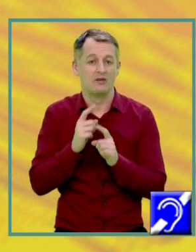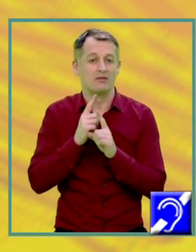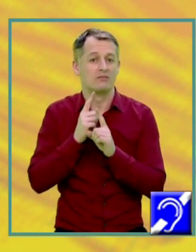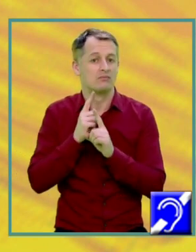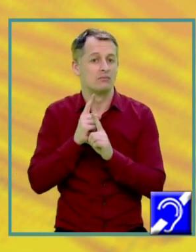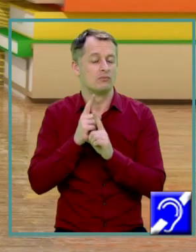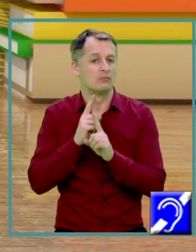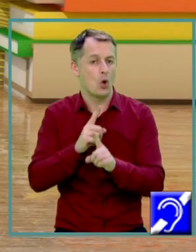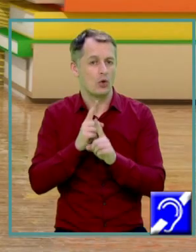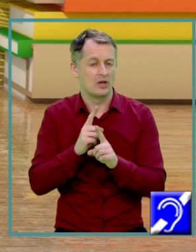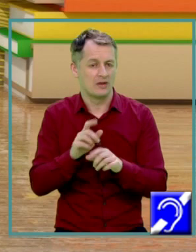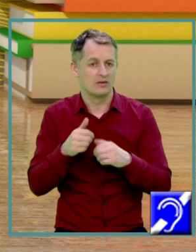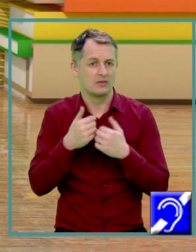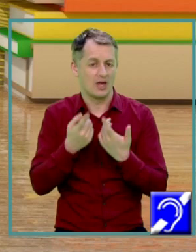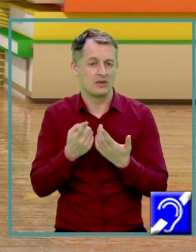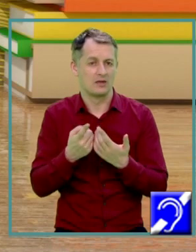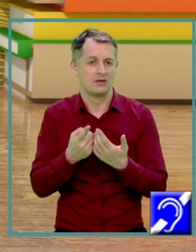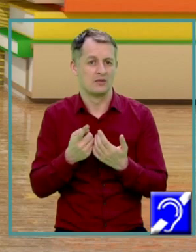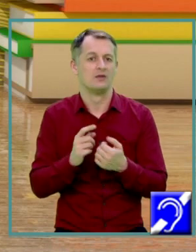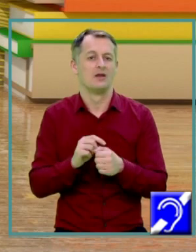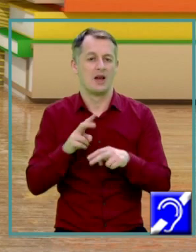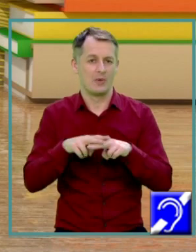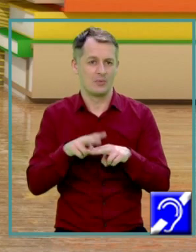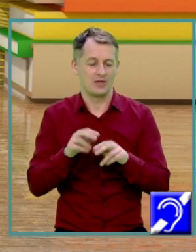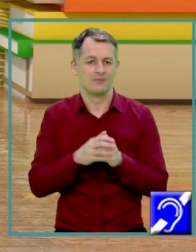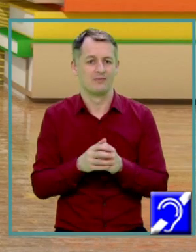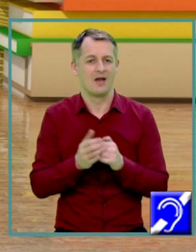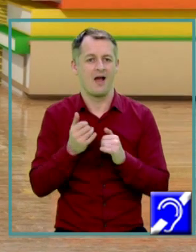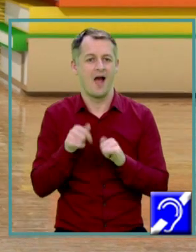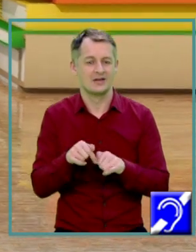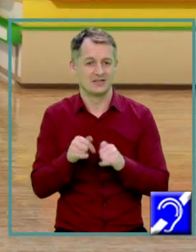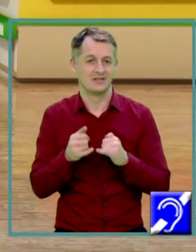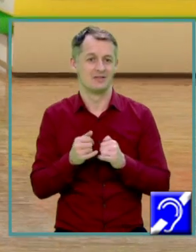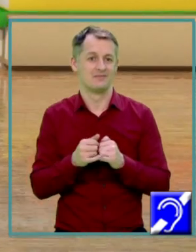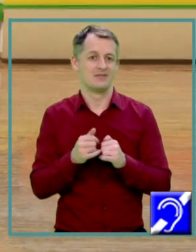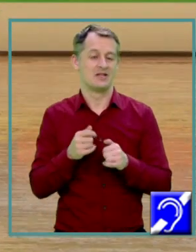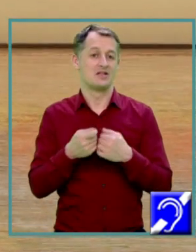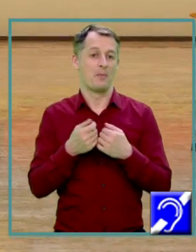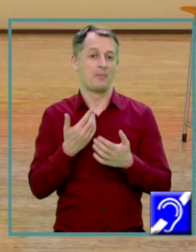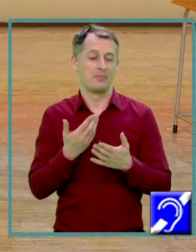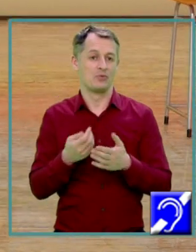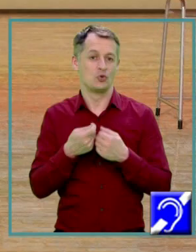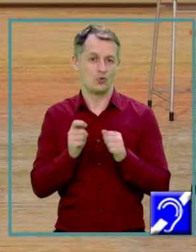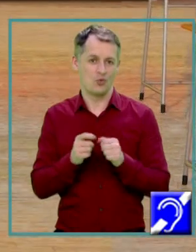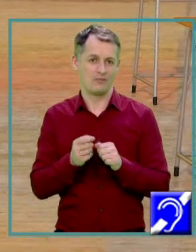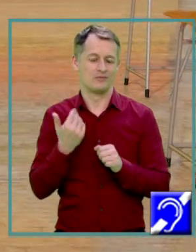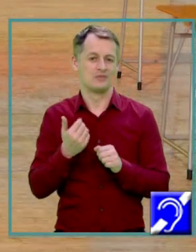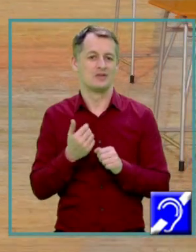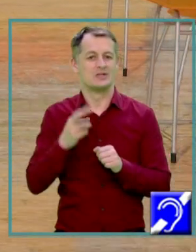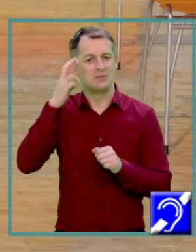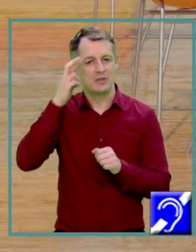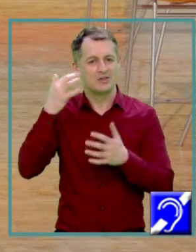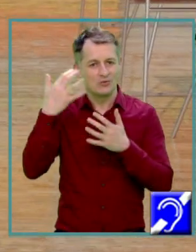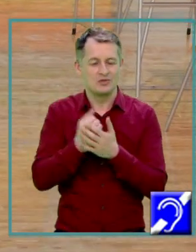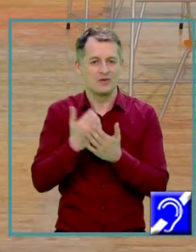timpul orelor Dragi copii, aceasta a fost lecția pentru astăzi Sper să reușiți să aprofundați tot ceea ce am învățat